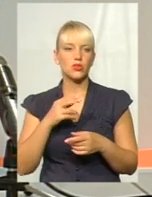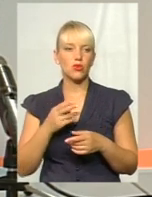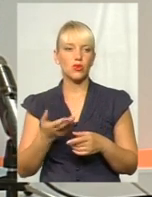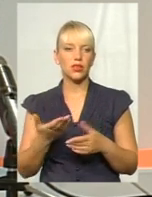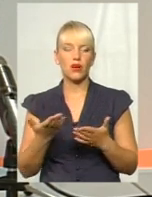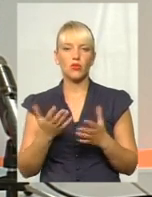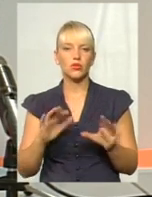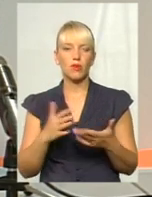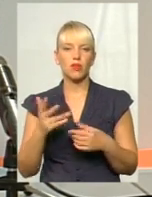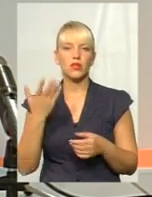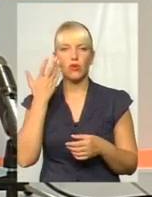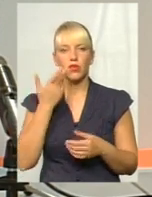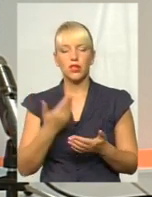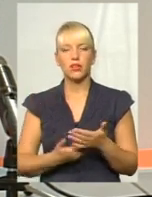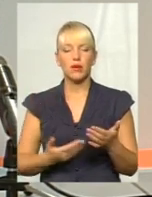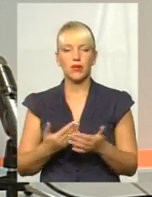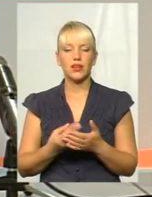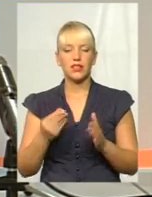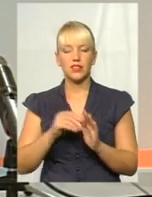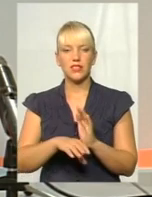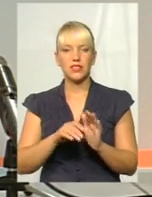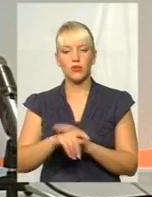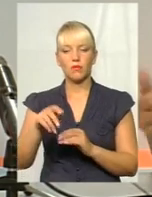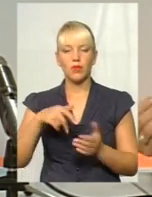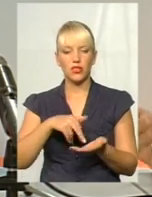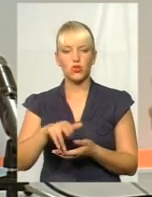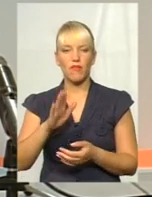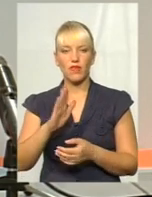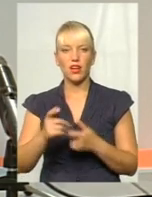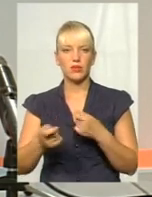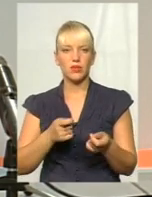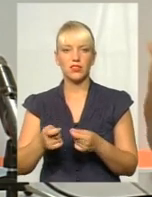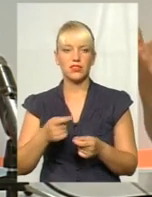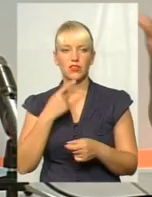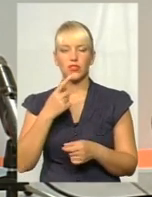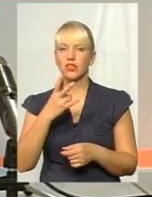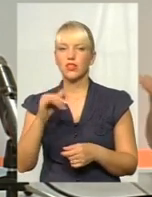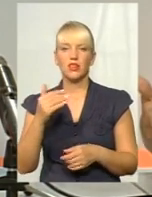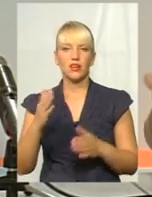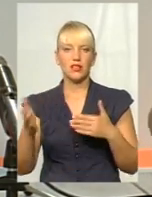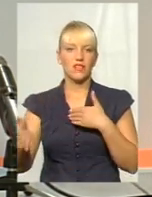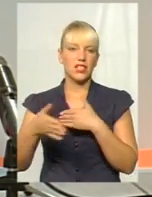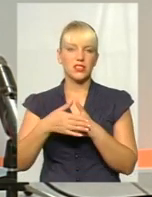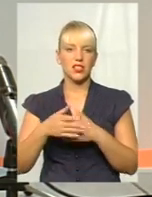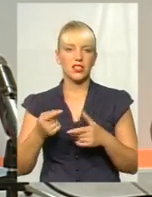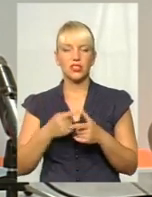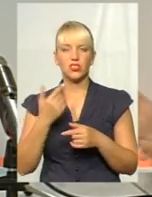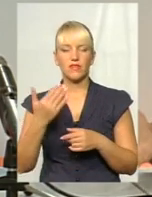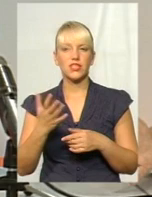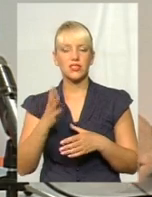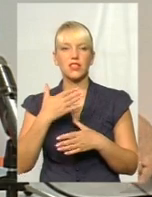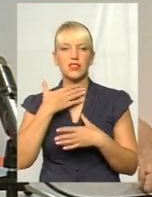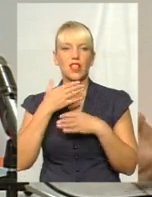такого моменту, коли б, наприклад, інвестор прийшов в адміністрацію, йому сказали, що ні, двері закриті, чи вас там будуть зараз задушать